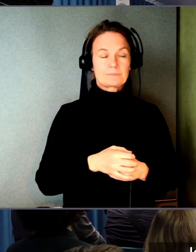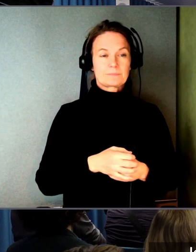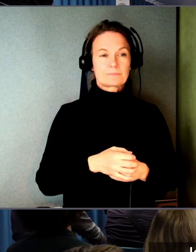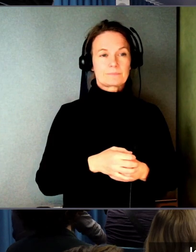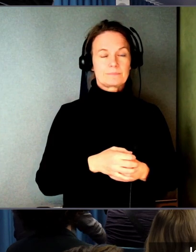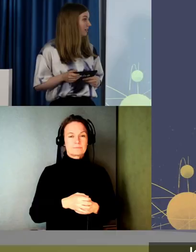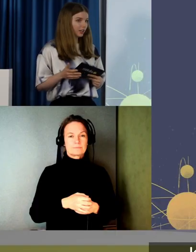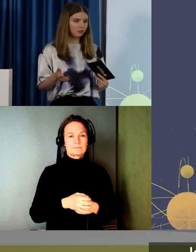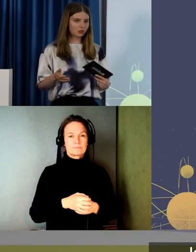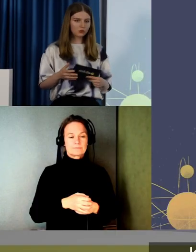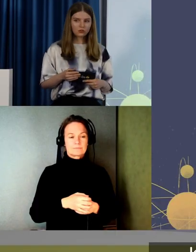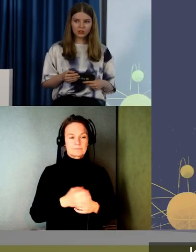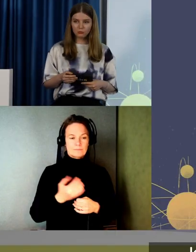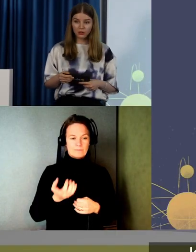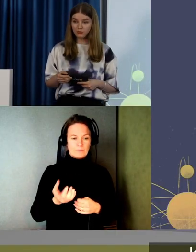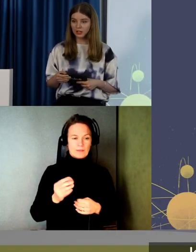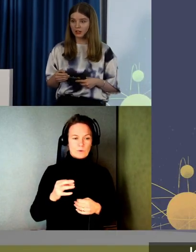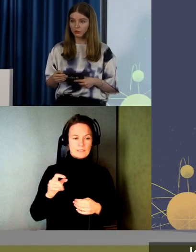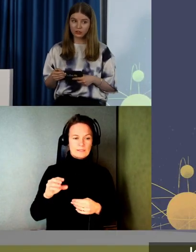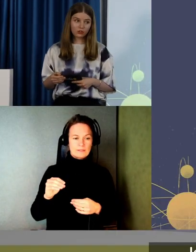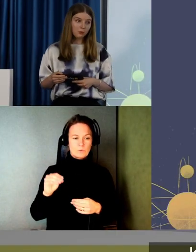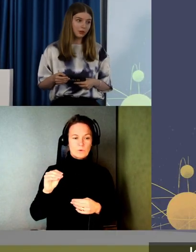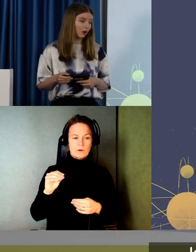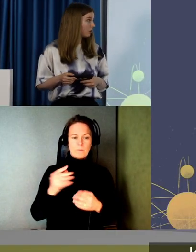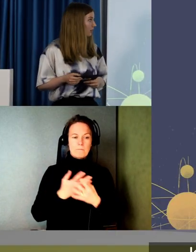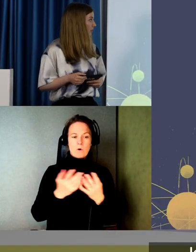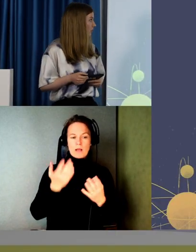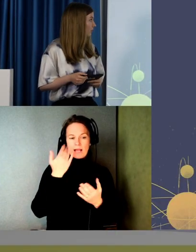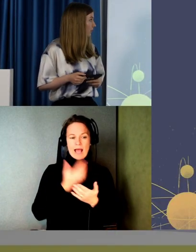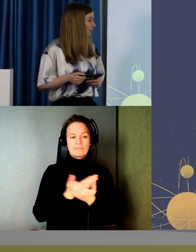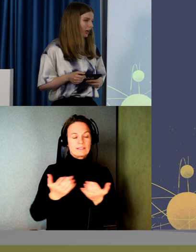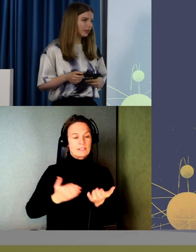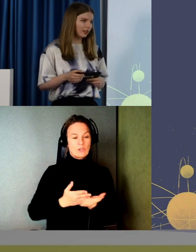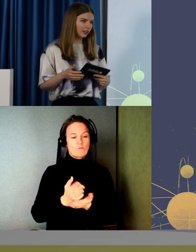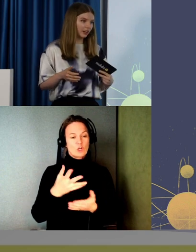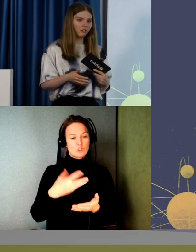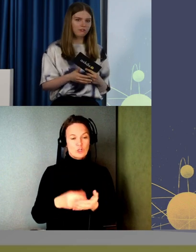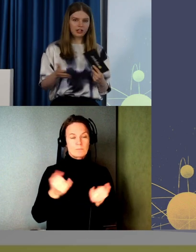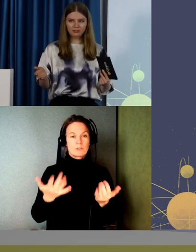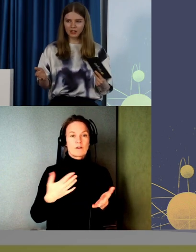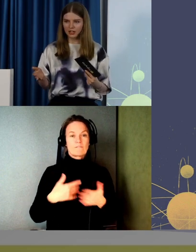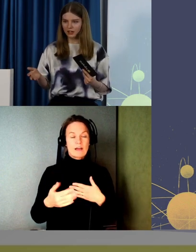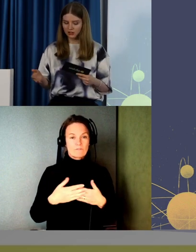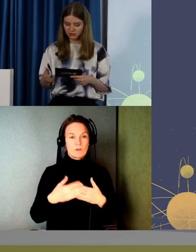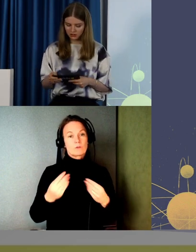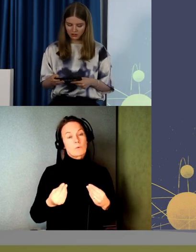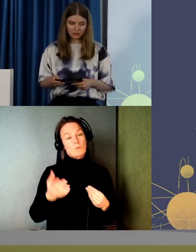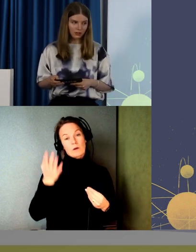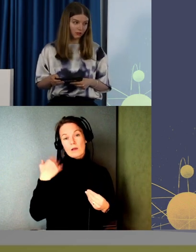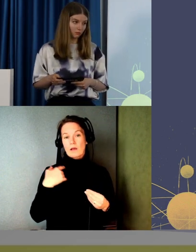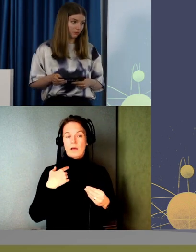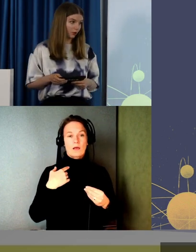Ja, som ni redan förstått så är det ju många som inte kan genomföra köp idag. Och anledningarna kan vara väldigt varierade.